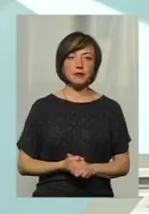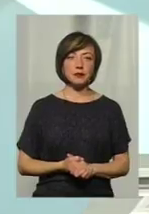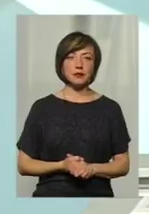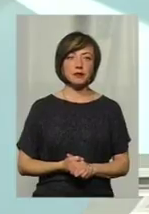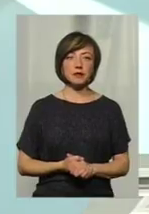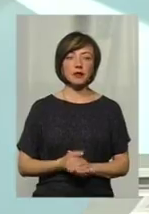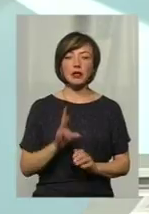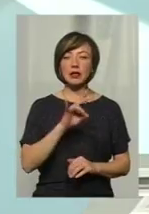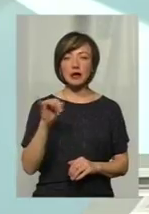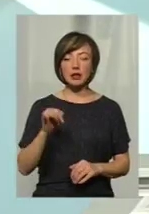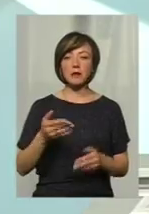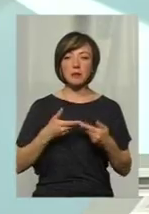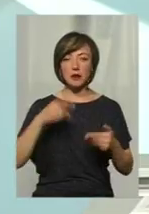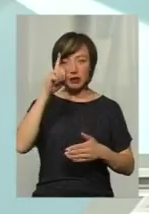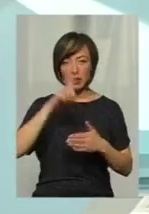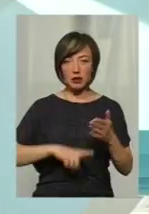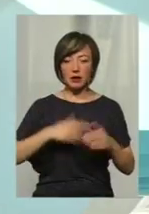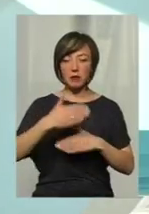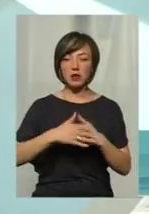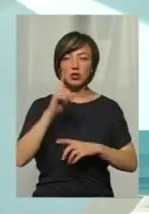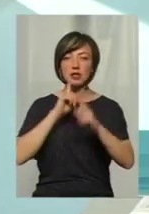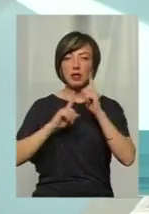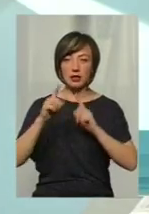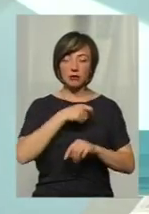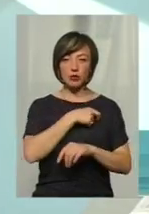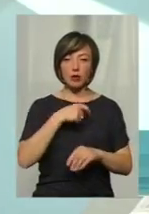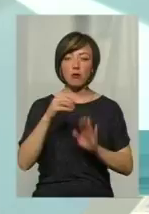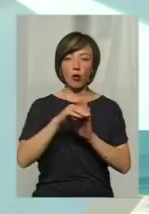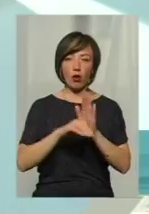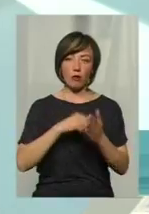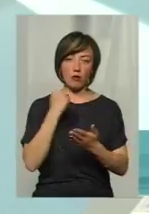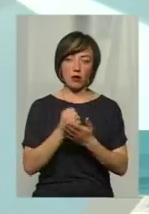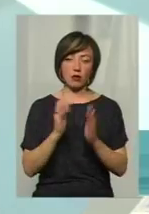Ні, ми надіємося, що на найближчій сесії програма ВОДИ все ж таки прийнята.